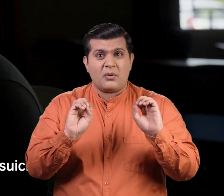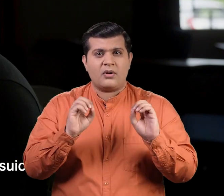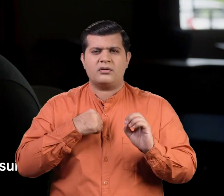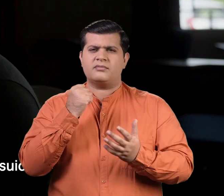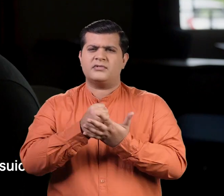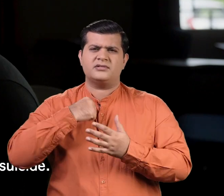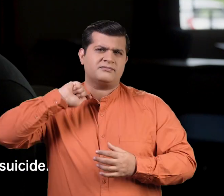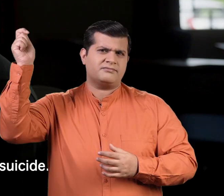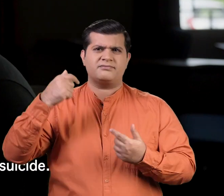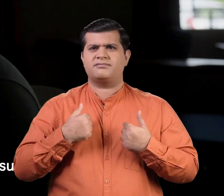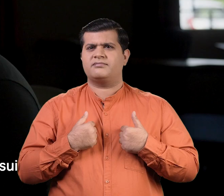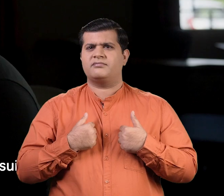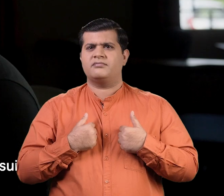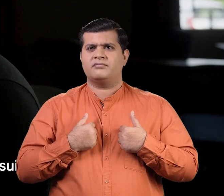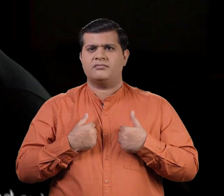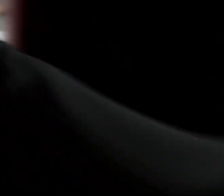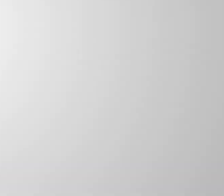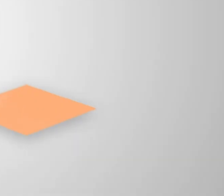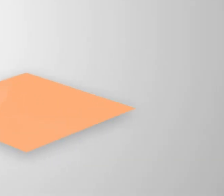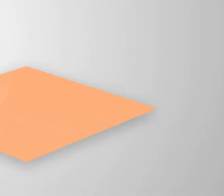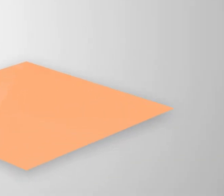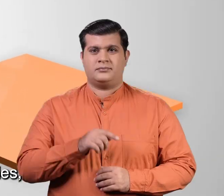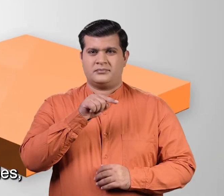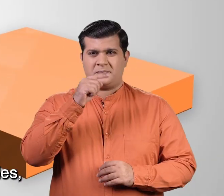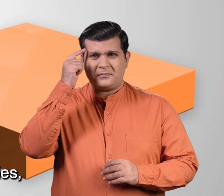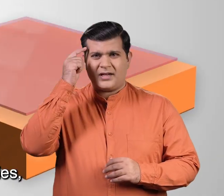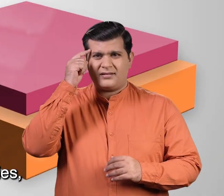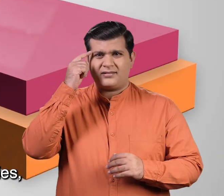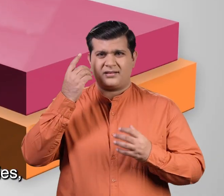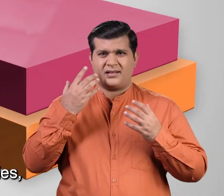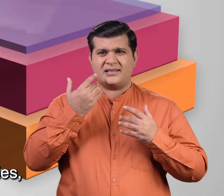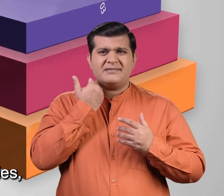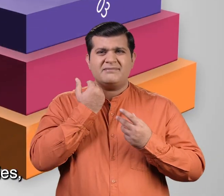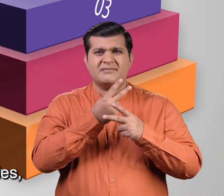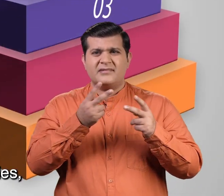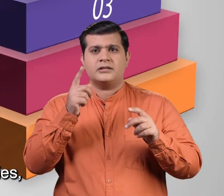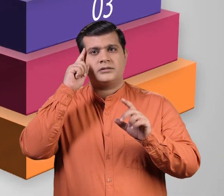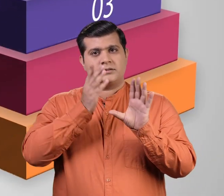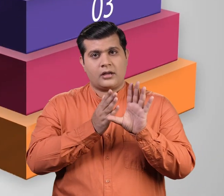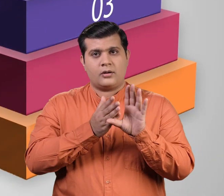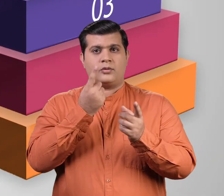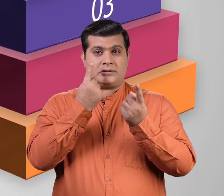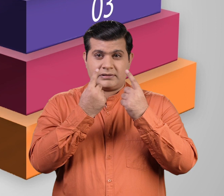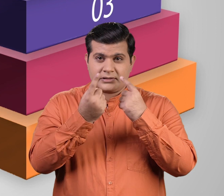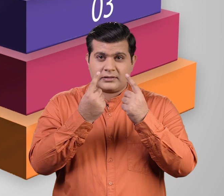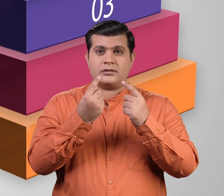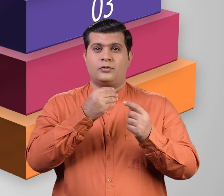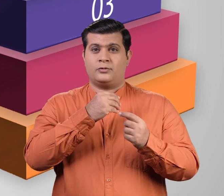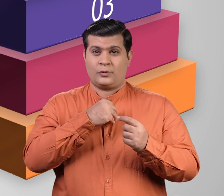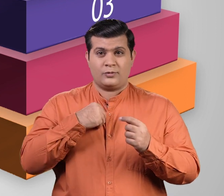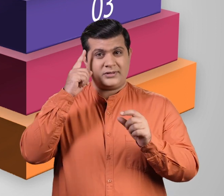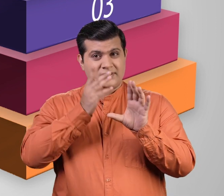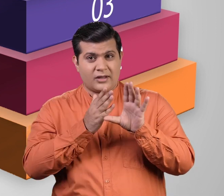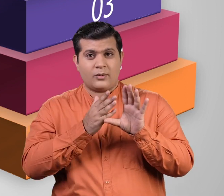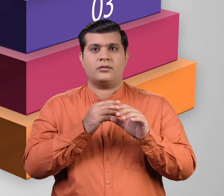लीजिए कि मैं सुसाइड ही करने वाला था ऐसे रूगियों को मनो चिकच्सिय सुविधाएं, मनो वैग्यानिक सुविधाएं,